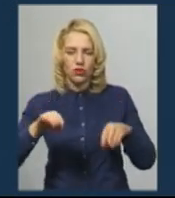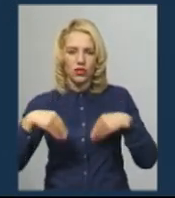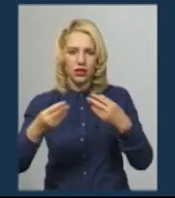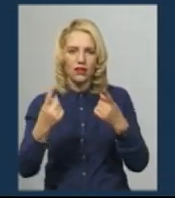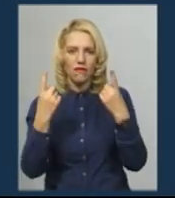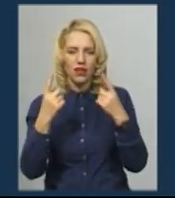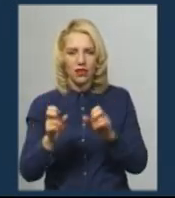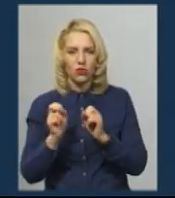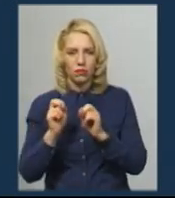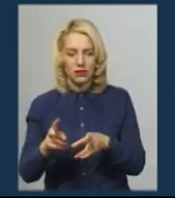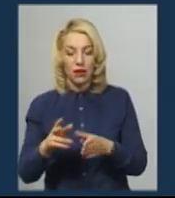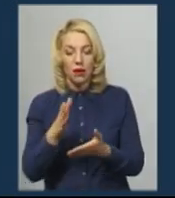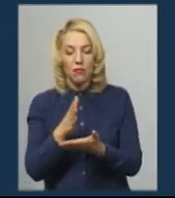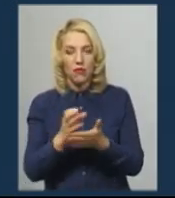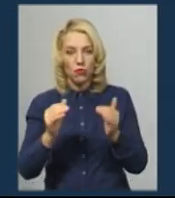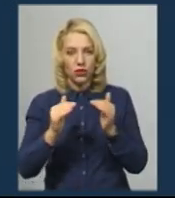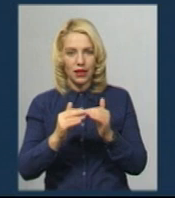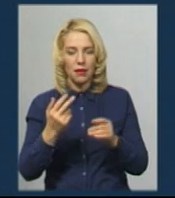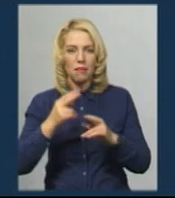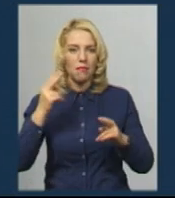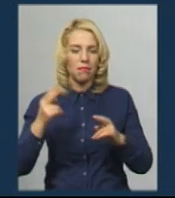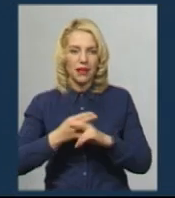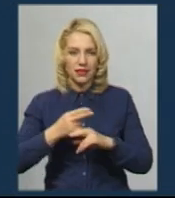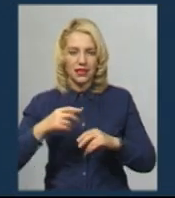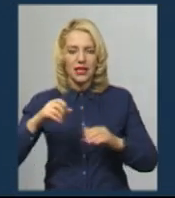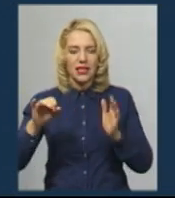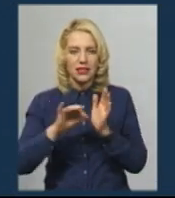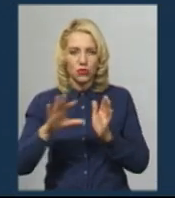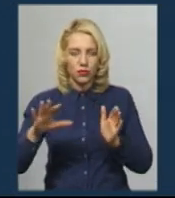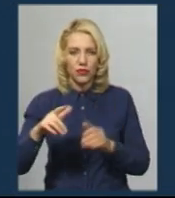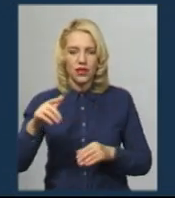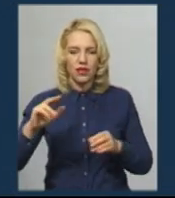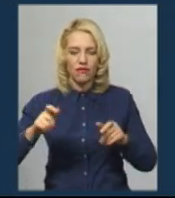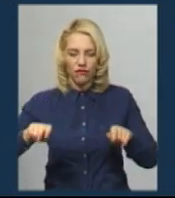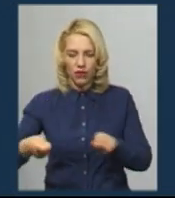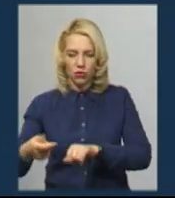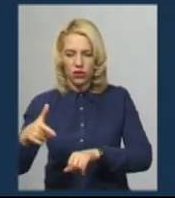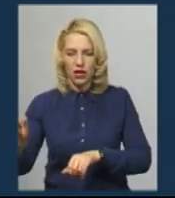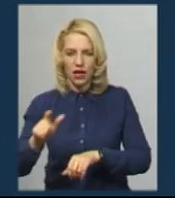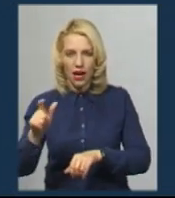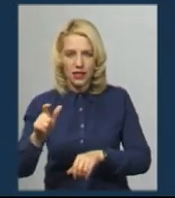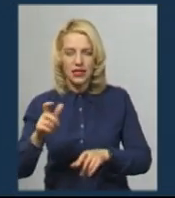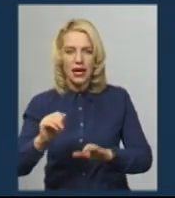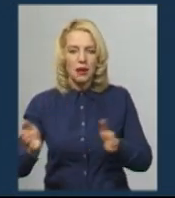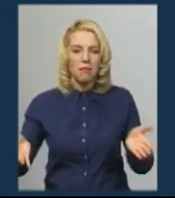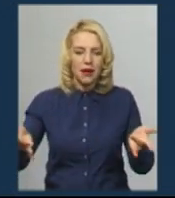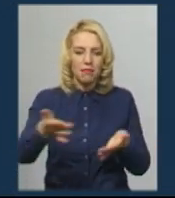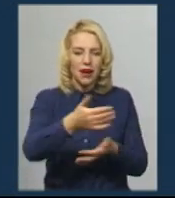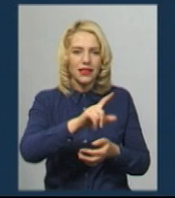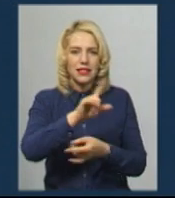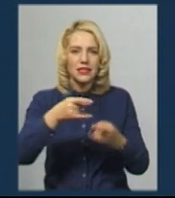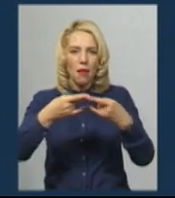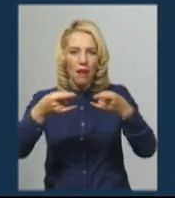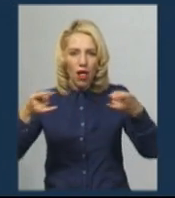Перебуваючи у приміщенні, необхідно знеструмити його та вимкнути газ. Прибрати з-під віконь і балконів незакріплені предмети, адже вони можуть